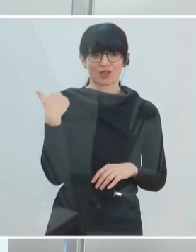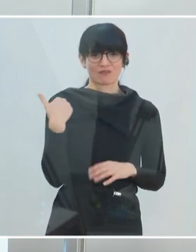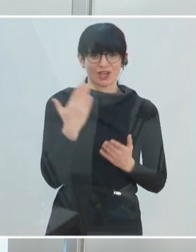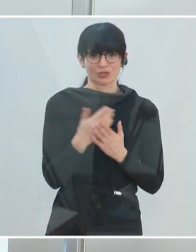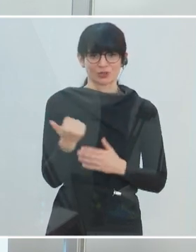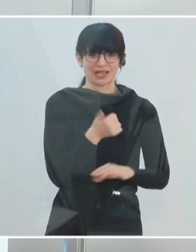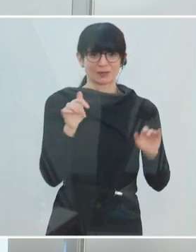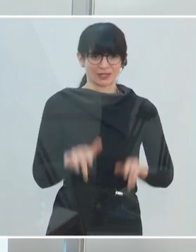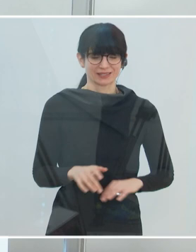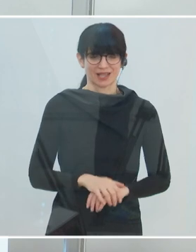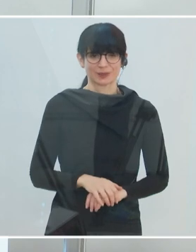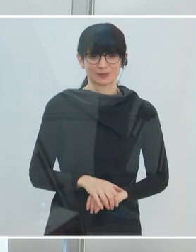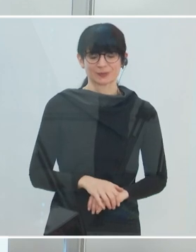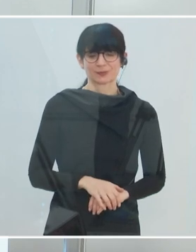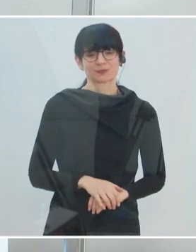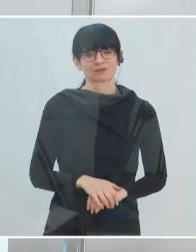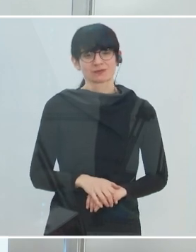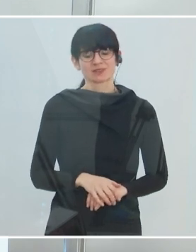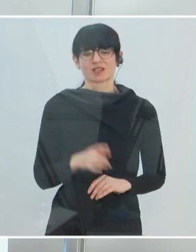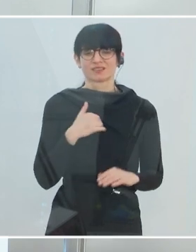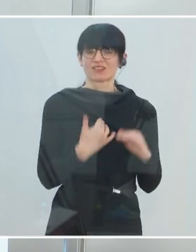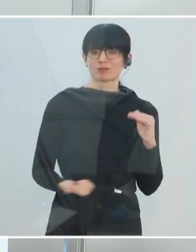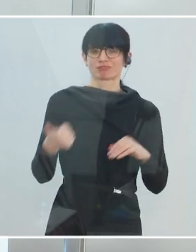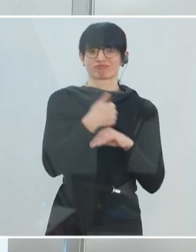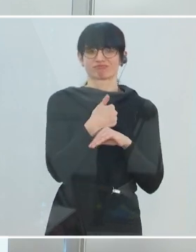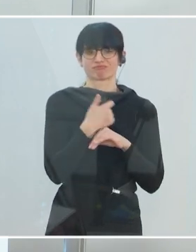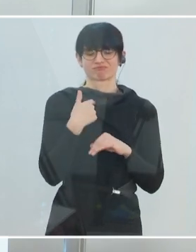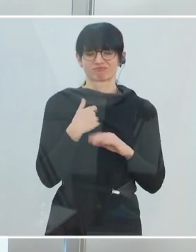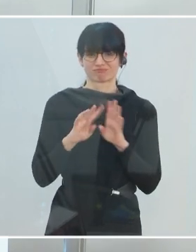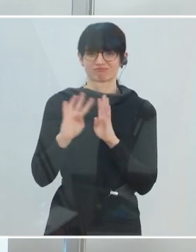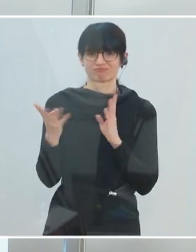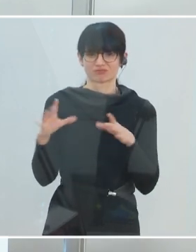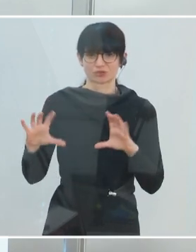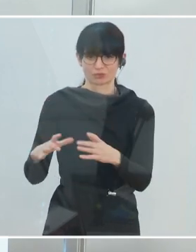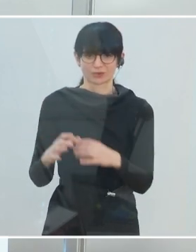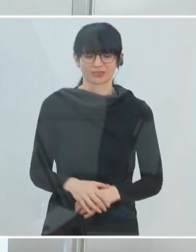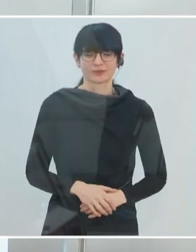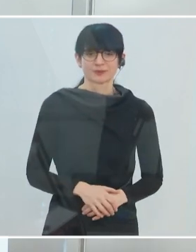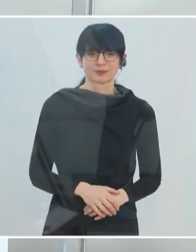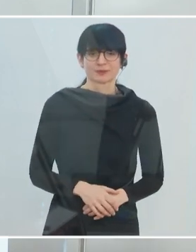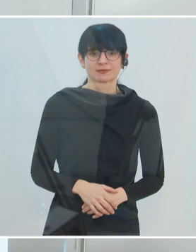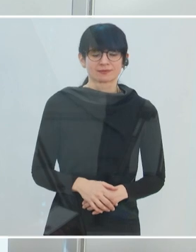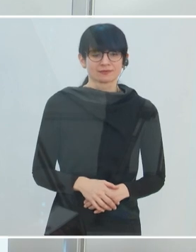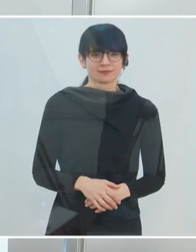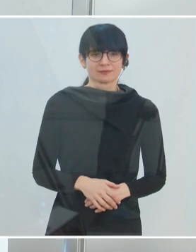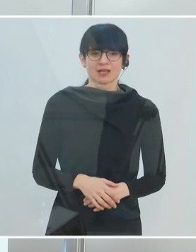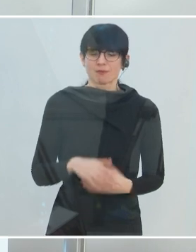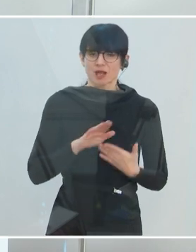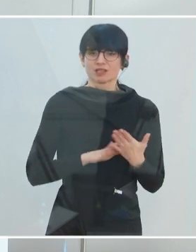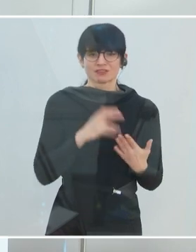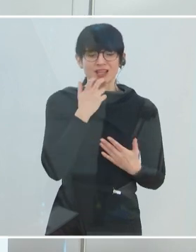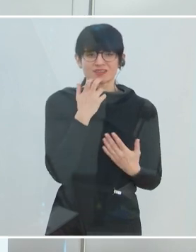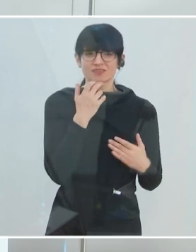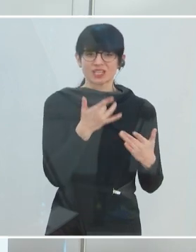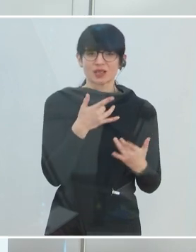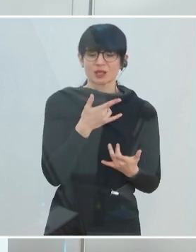bei uns und wird den Vorsitz innehaben. Zwei Sätze noch kurz. Wir wollen uns am Beginn sehr stark mit der